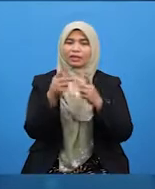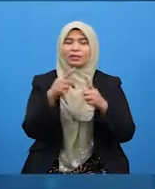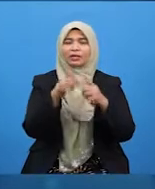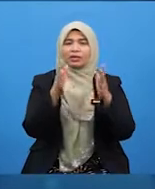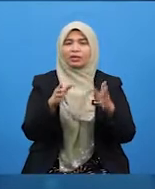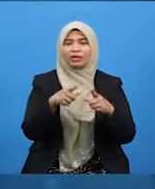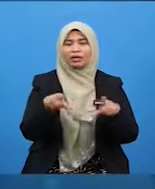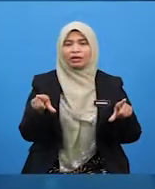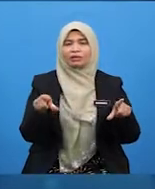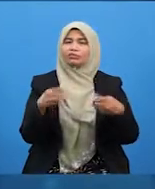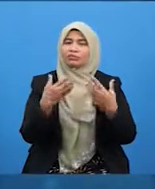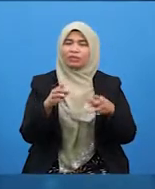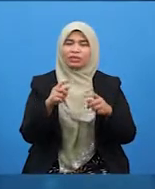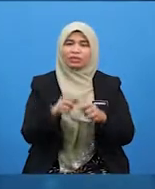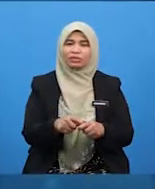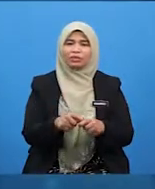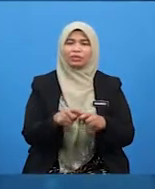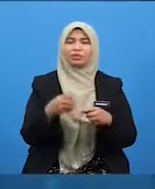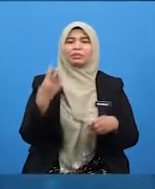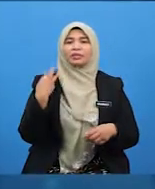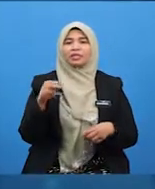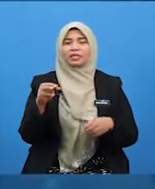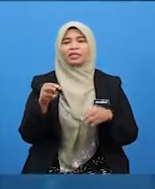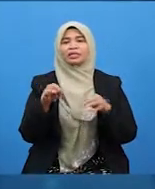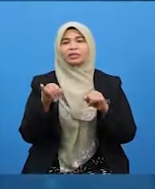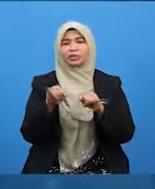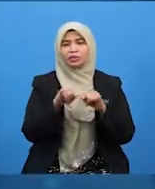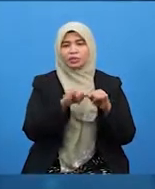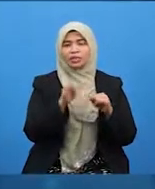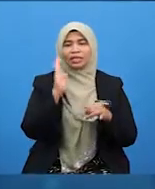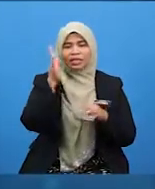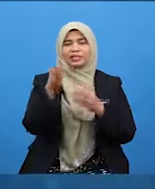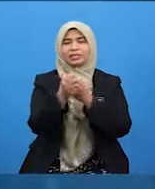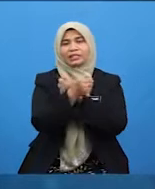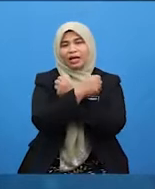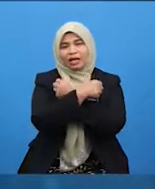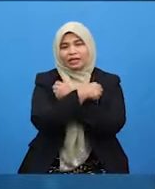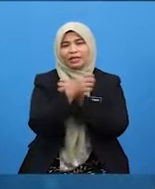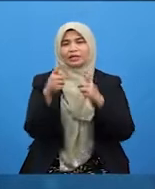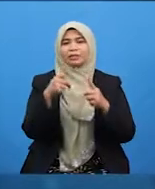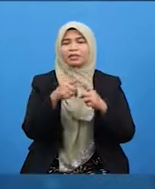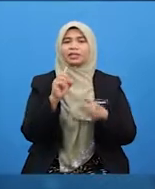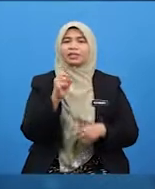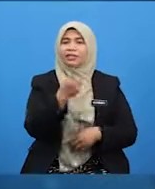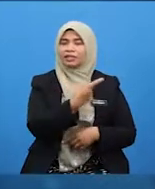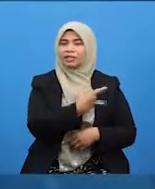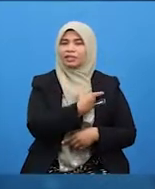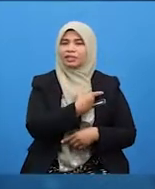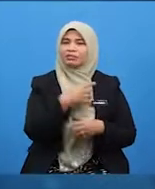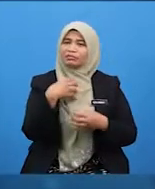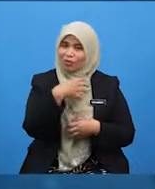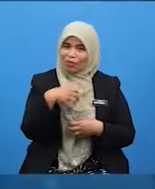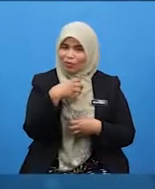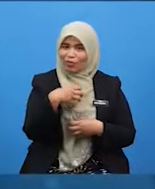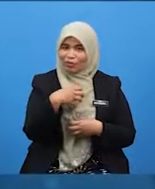sudah tentu mereka juga akan menyayangi kita. Seronok bukan?